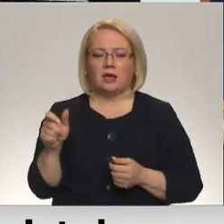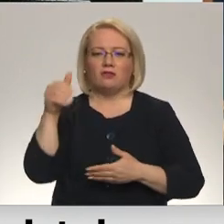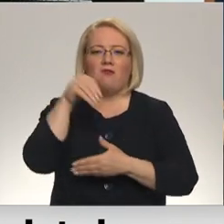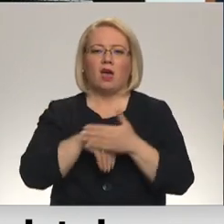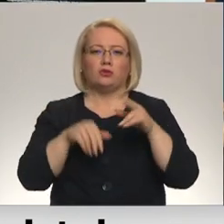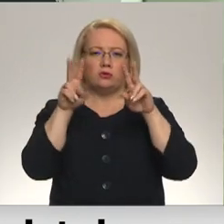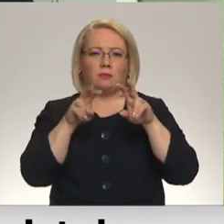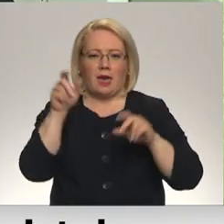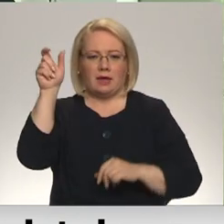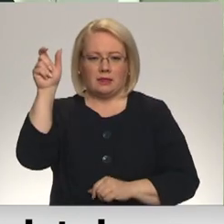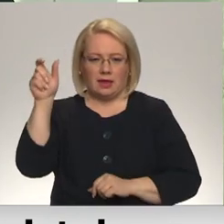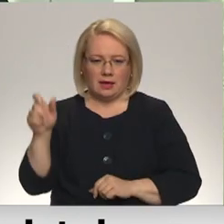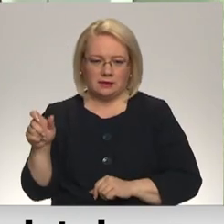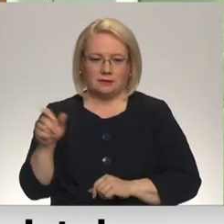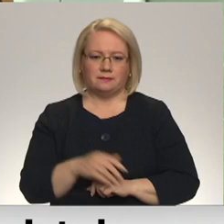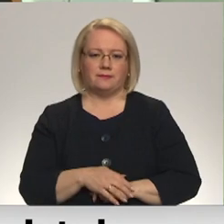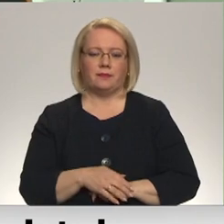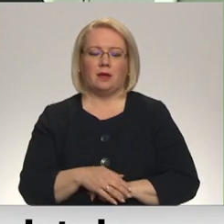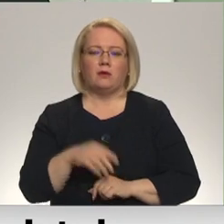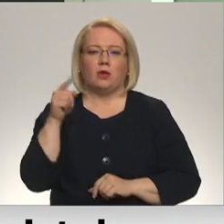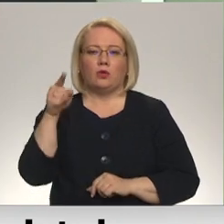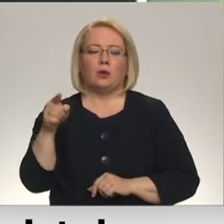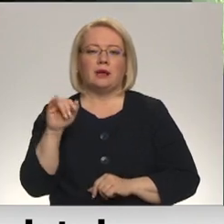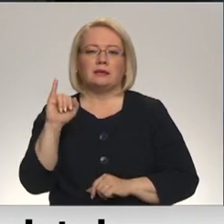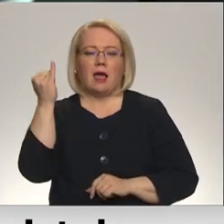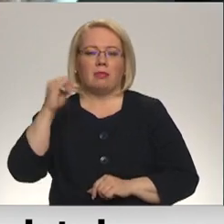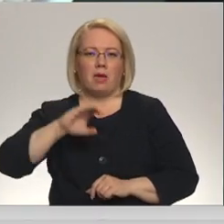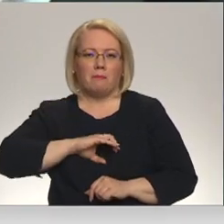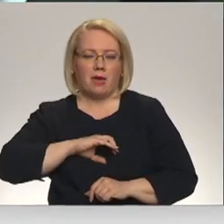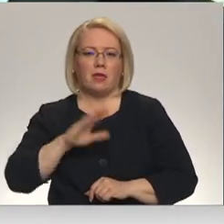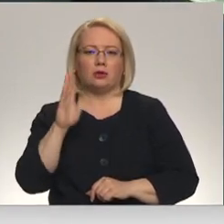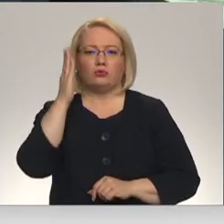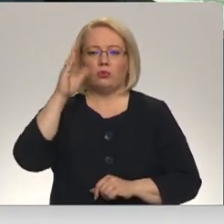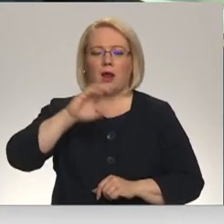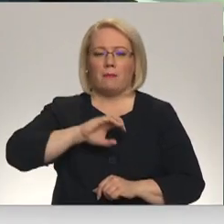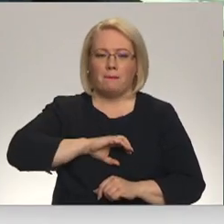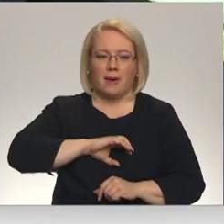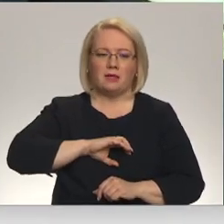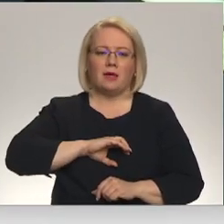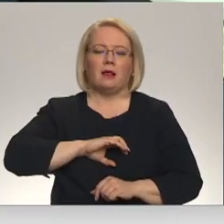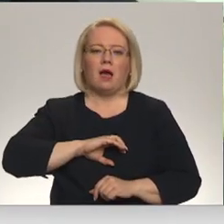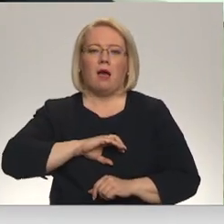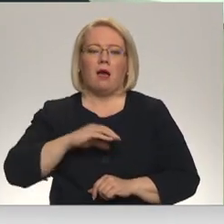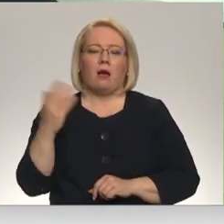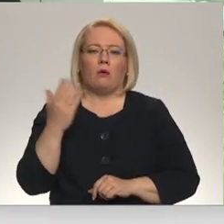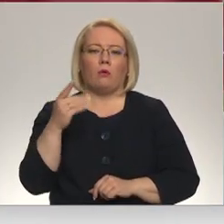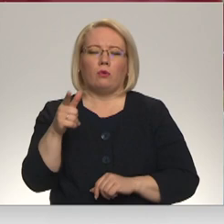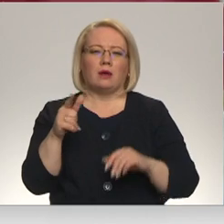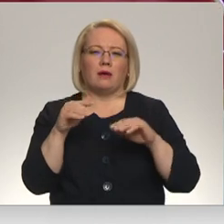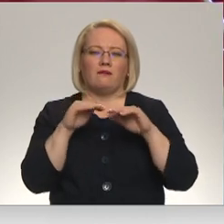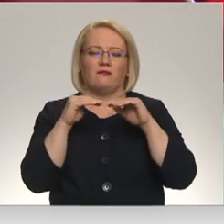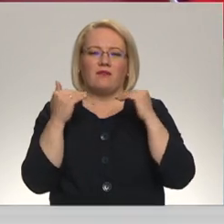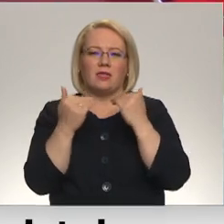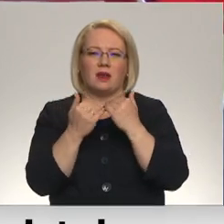Igors Plič. Te ir zālta medaļa tur, sudraba FIAP, jā, starptautisko fotogrāfu federācijas medaļas.